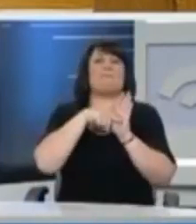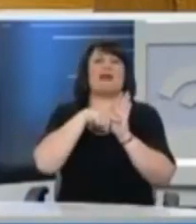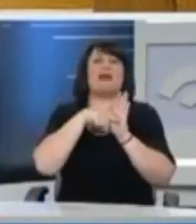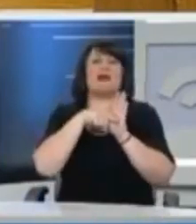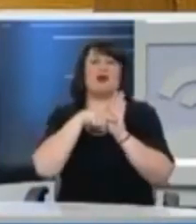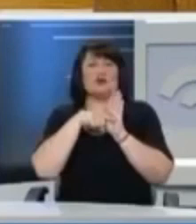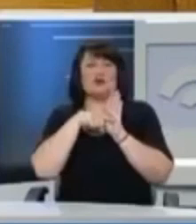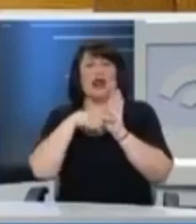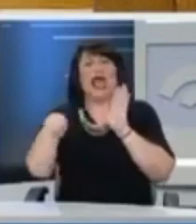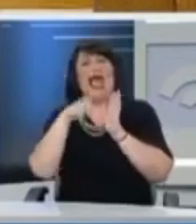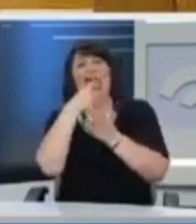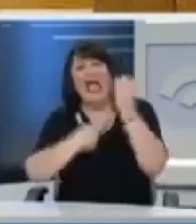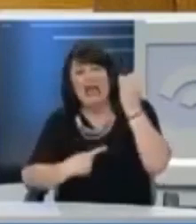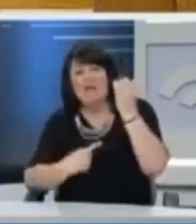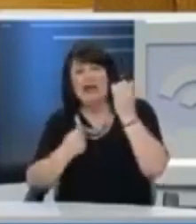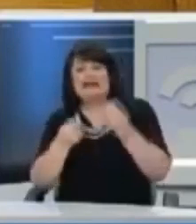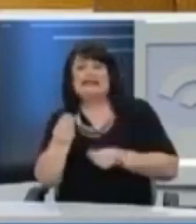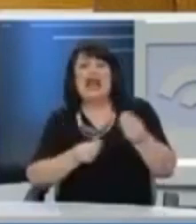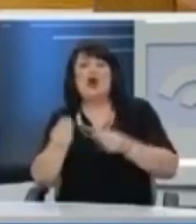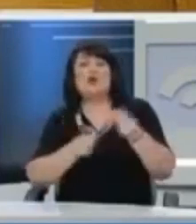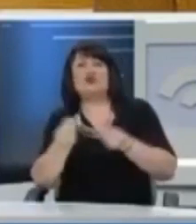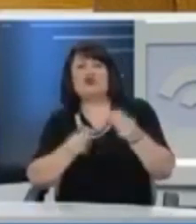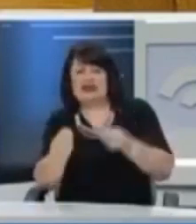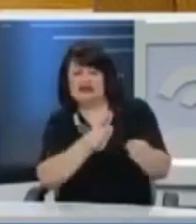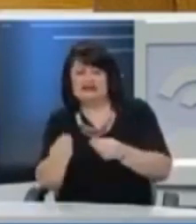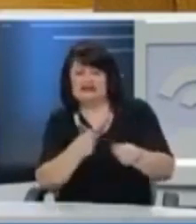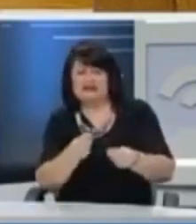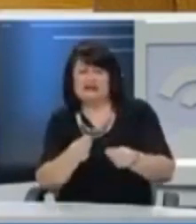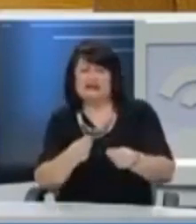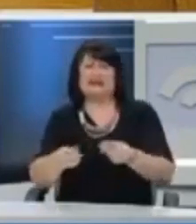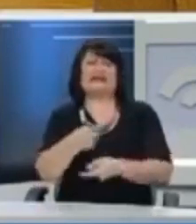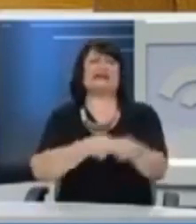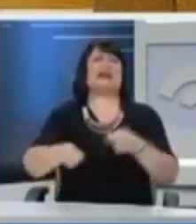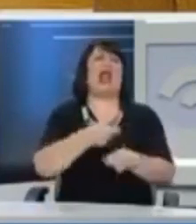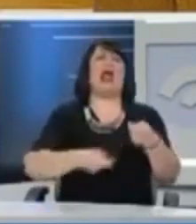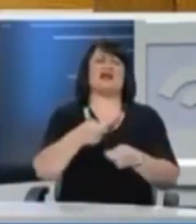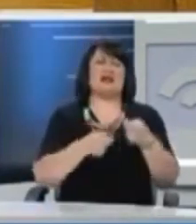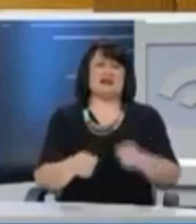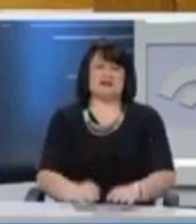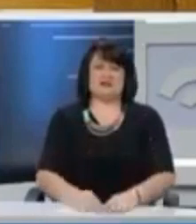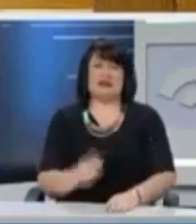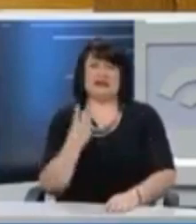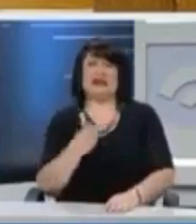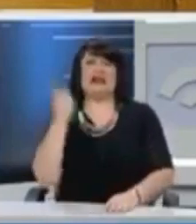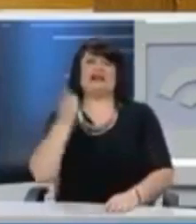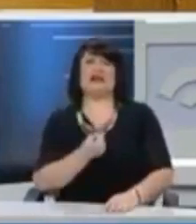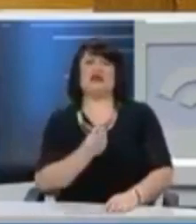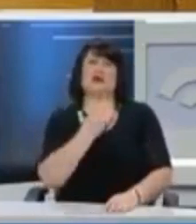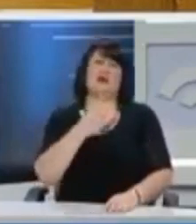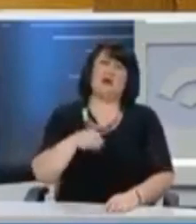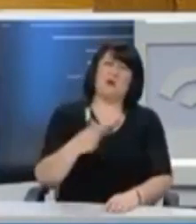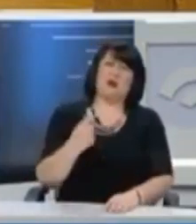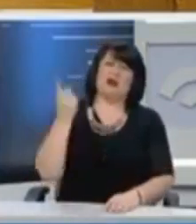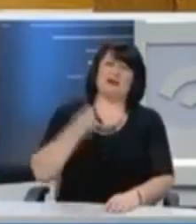έλλειμμα τρεχουσών συναλλαγών. Αυτό είναι ένα δεδομένο. Το έλλειμμα τρεχουσών συναλλαγών, τα τελευταία δύο χρόνια έχει ανέβει πάλι, έχει πάει γύρω στο 3%, 2